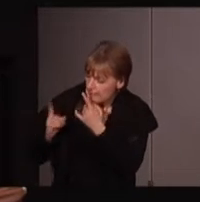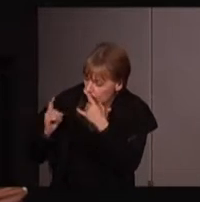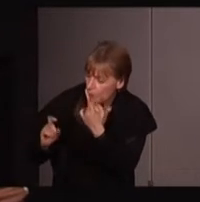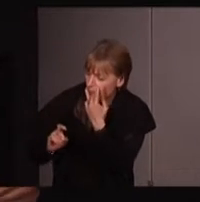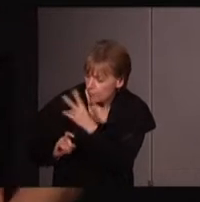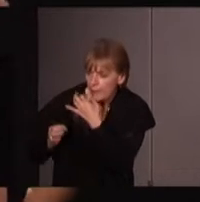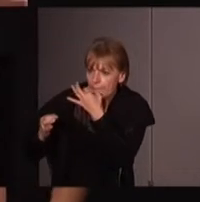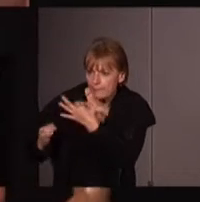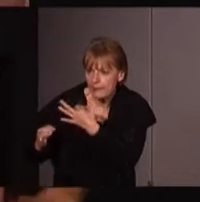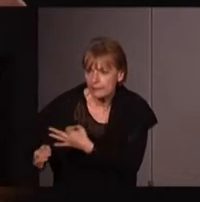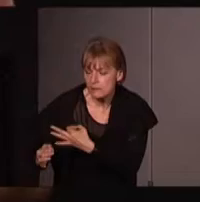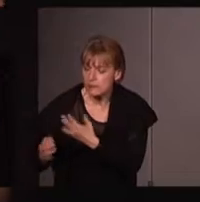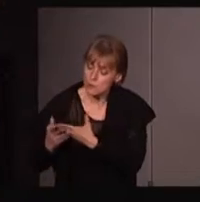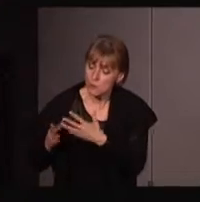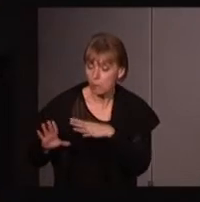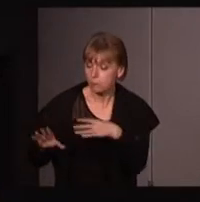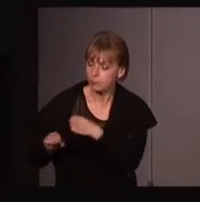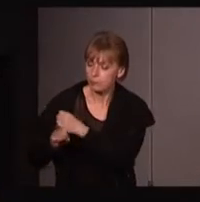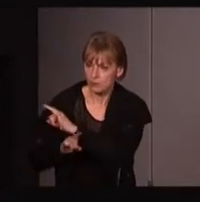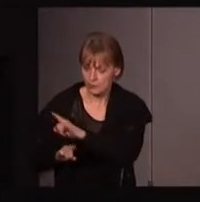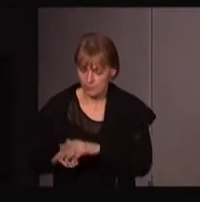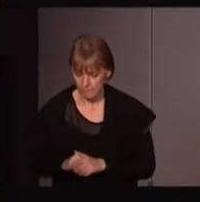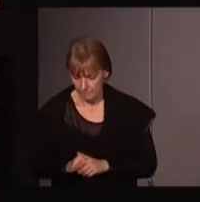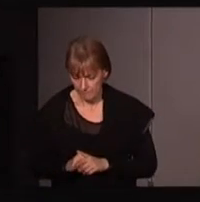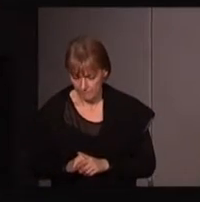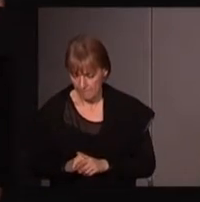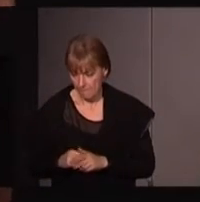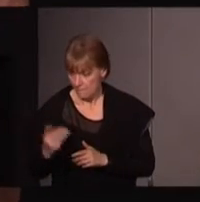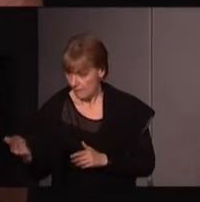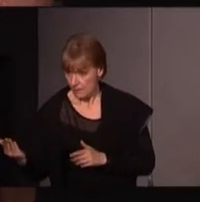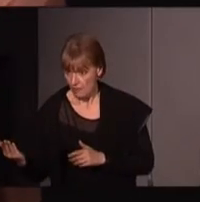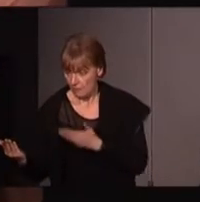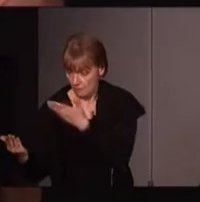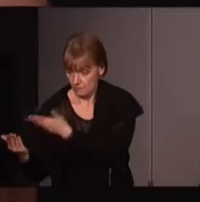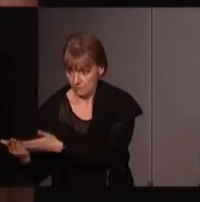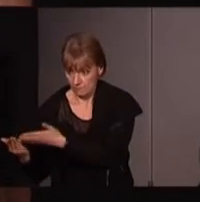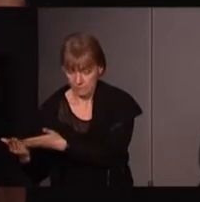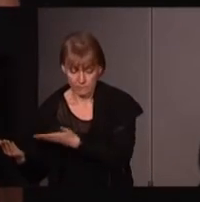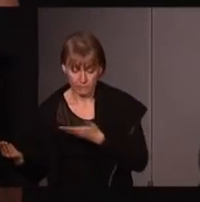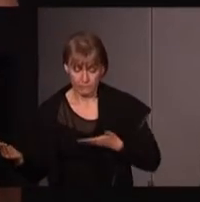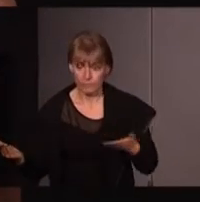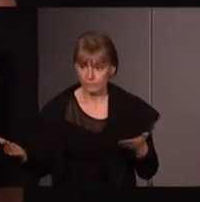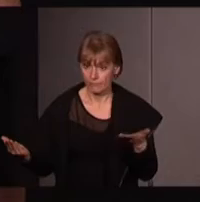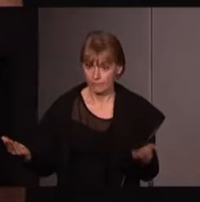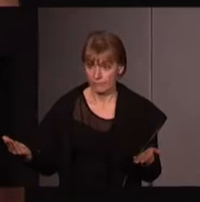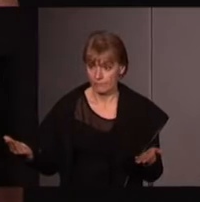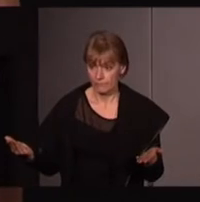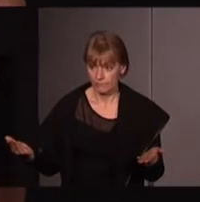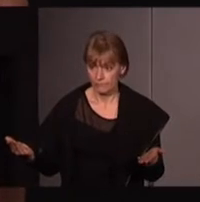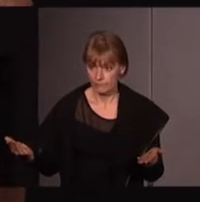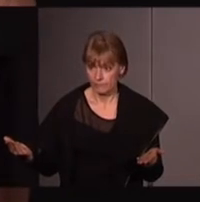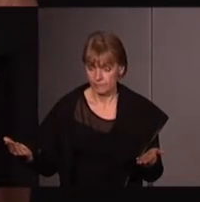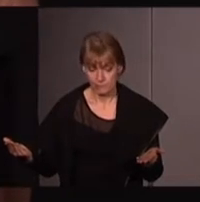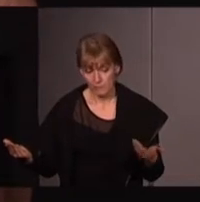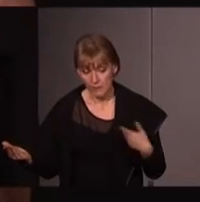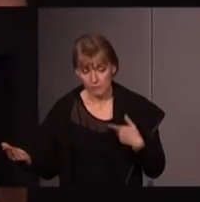manière non caricaturale. Comment expliquer l'écart entre ce mouvement-là et puis, finalement, ce qui nous